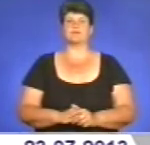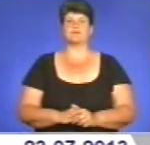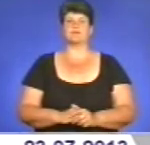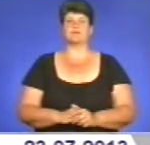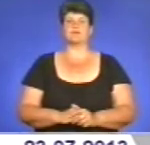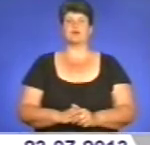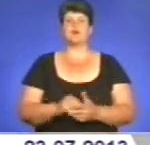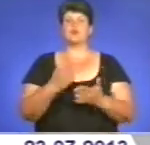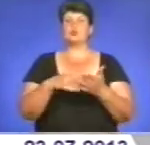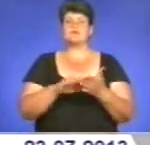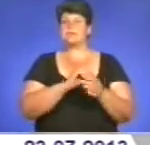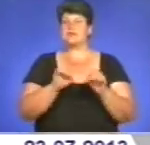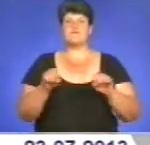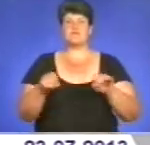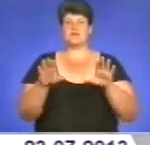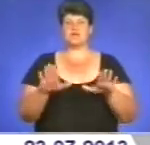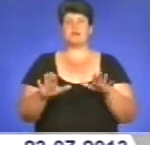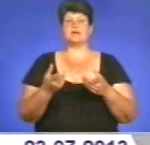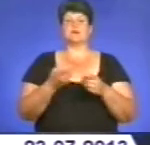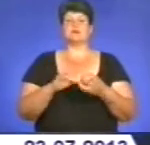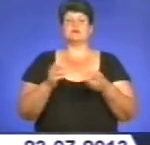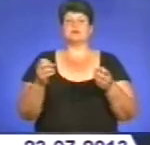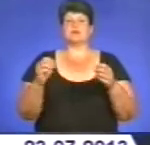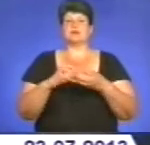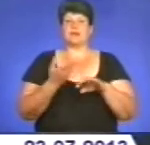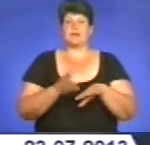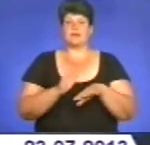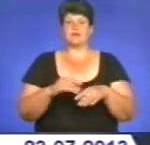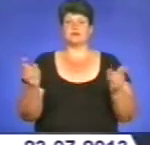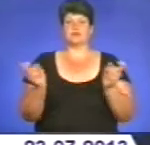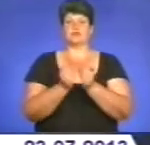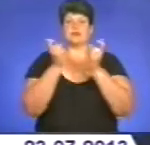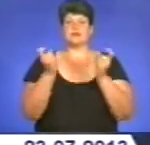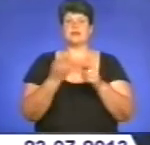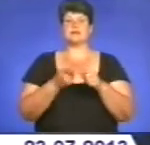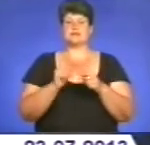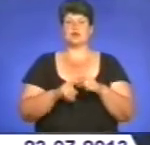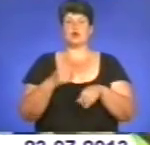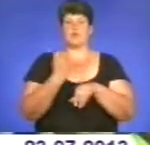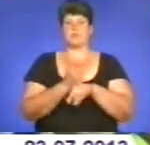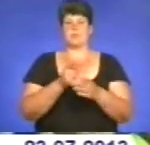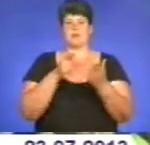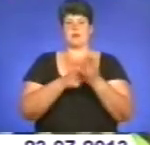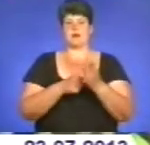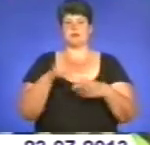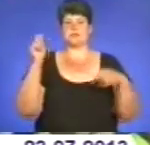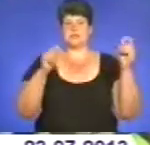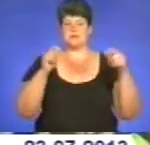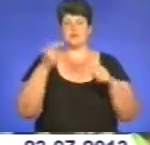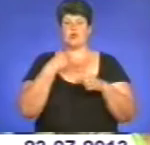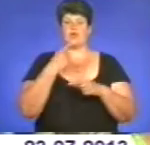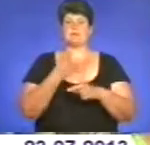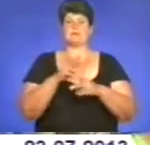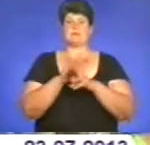Зовсім не вирішення складних конфліктів, а мирний розвиток країн та дружби серед молоді – головна мета саміту, так вважає міністр закордонних справ